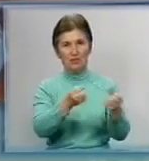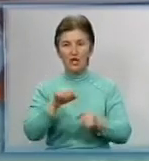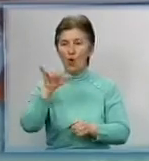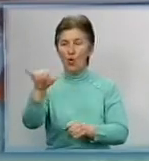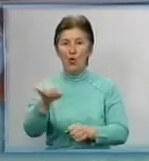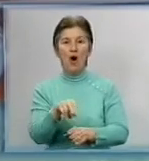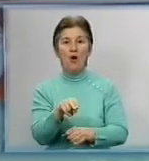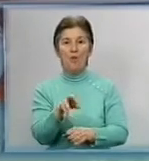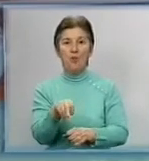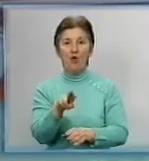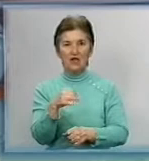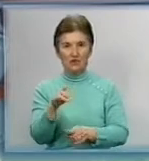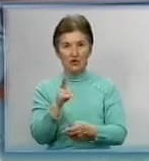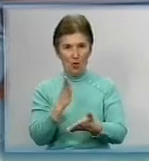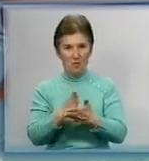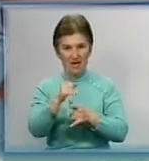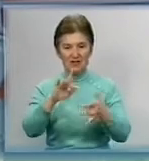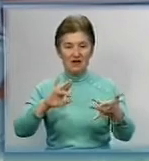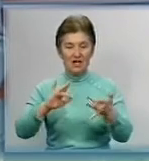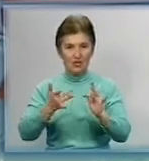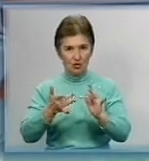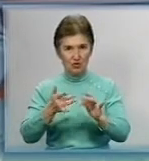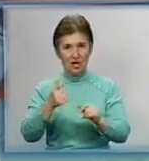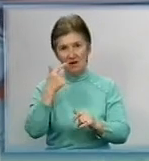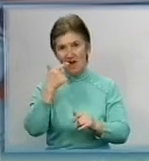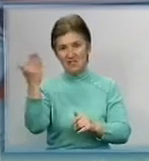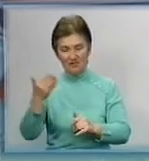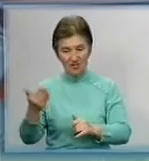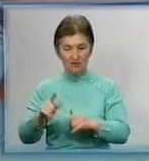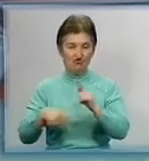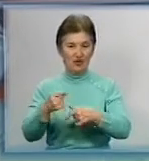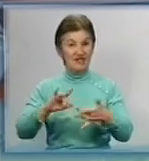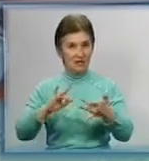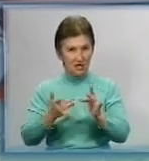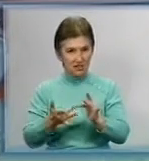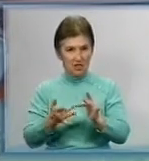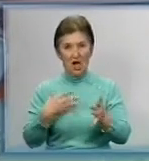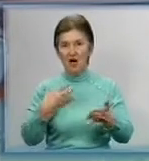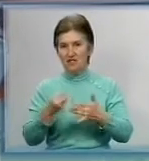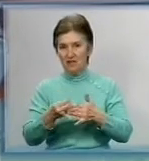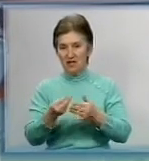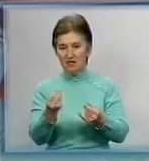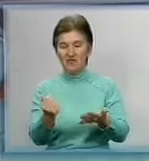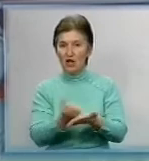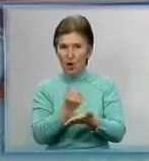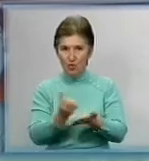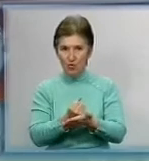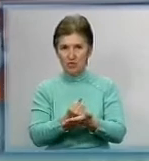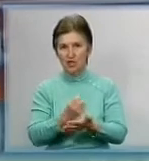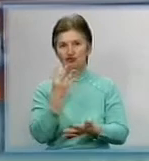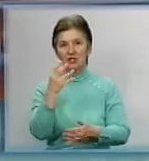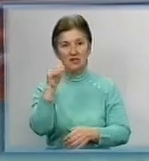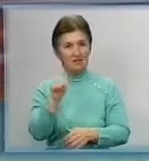безкоштовно. Тим, хто має електронний ключ цифрового підпису, звітувати можна і через інтернет. Наразі свої доходи вже задекларували майже 4